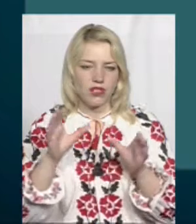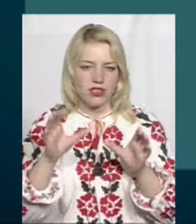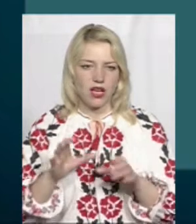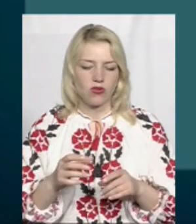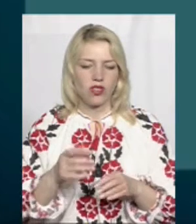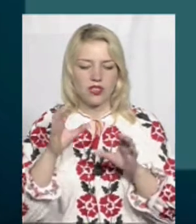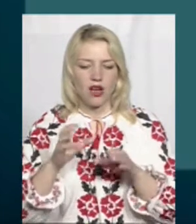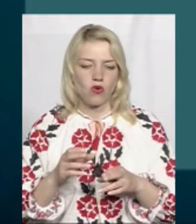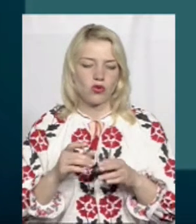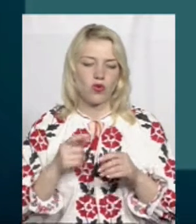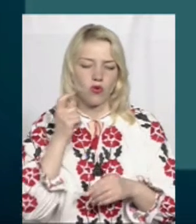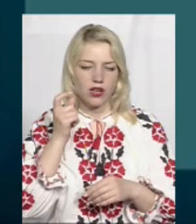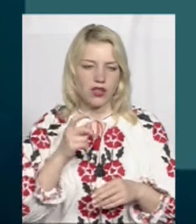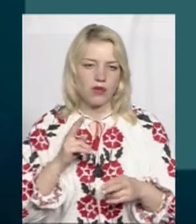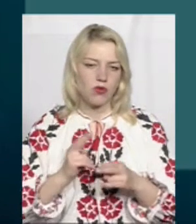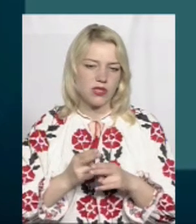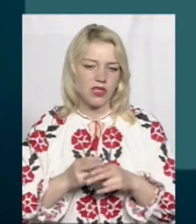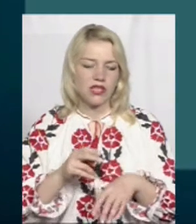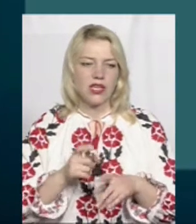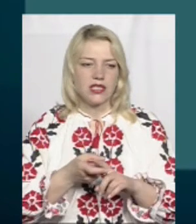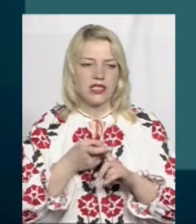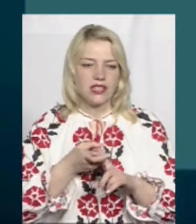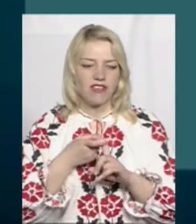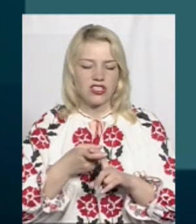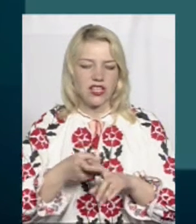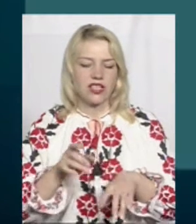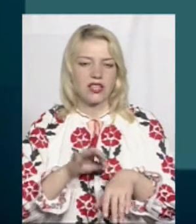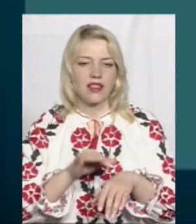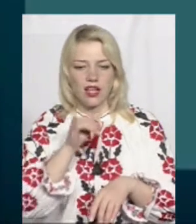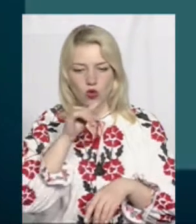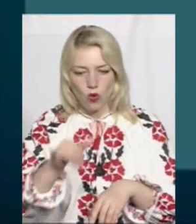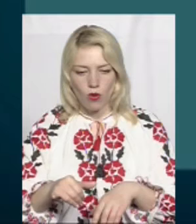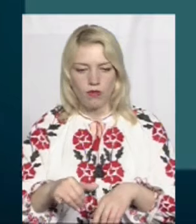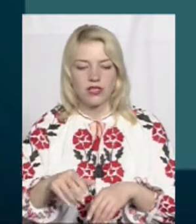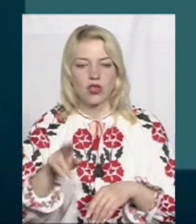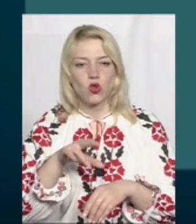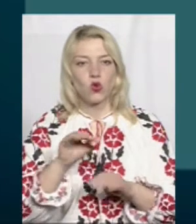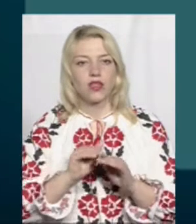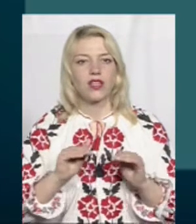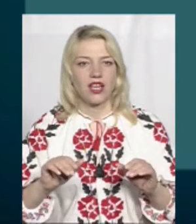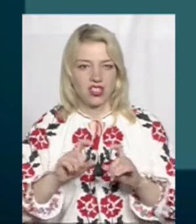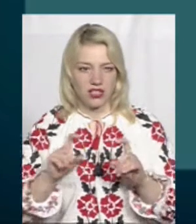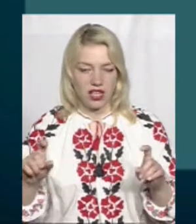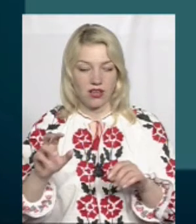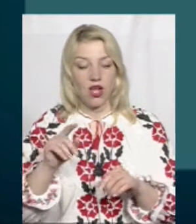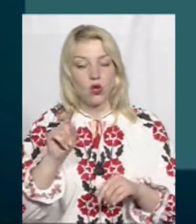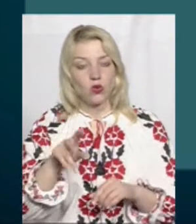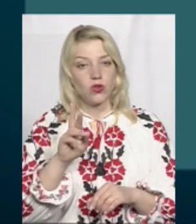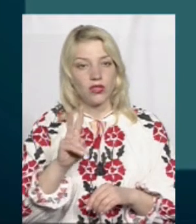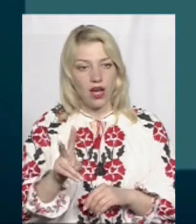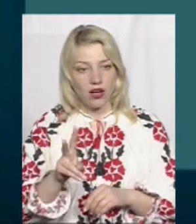про запобігання інфекційним захворюванням чітко передбачений недопуск до дитячих закладів. Тоді, як